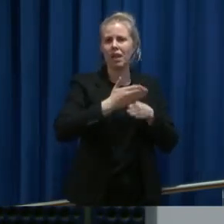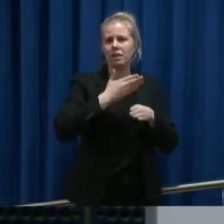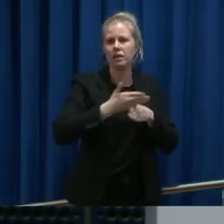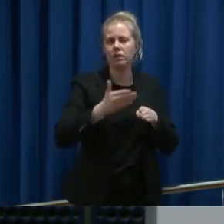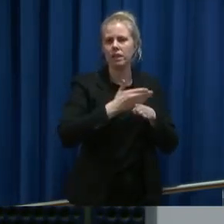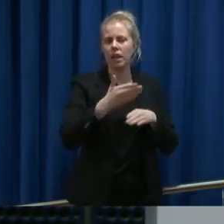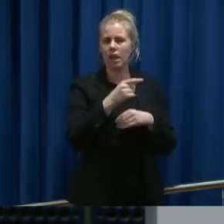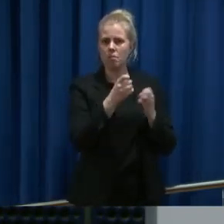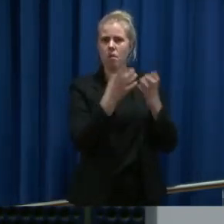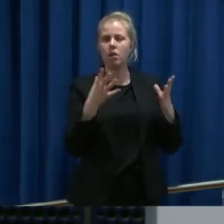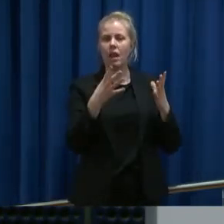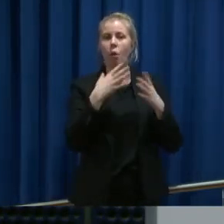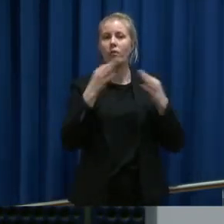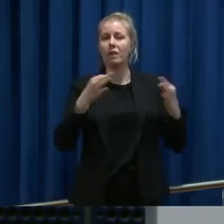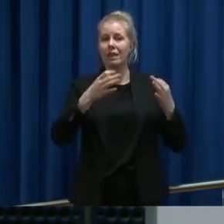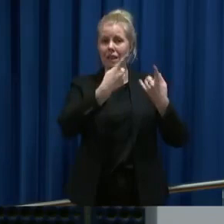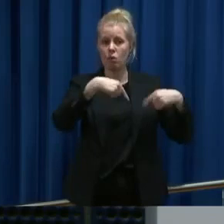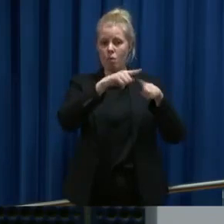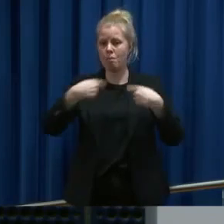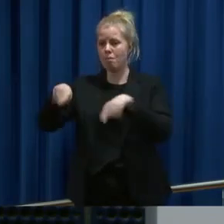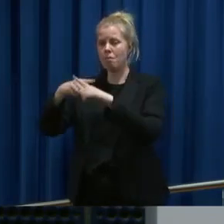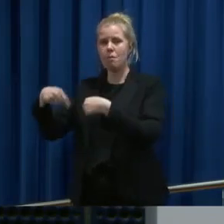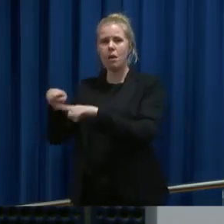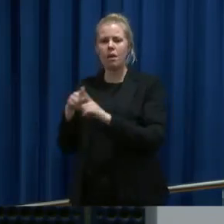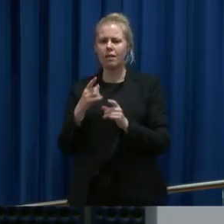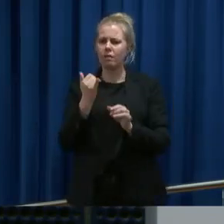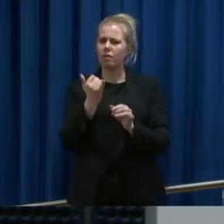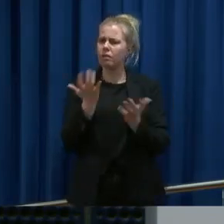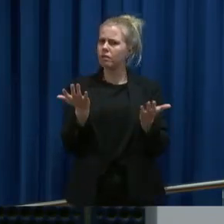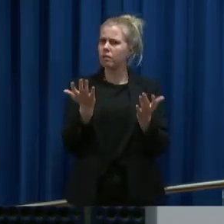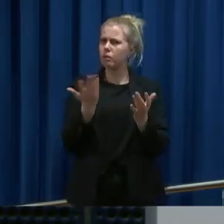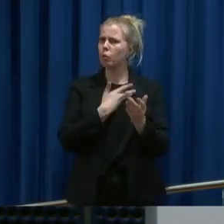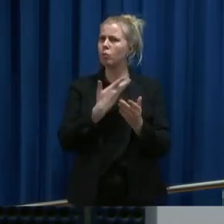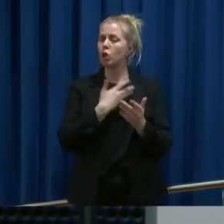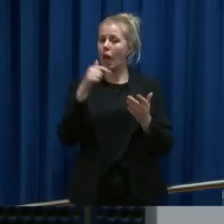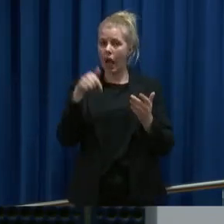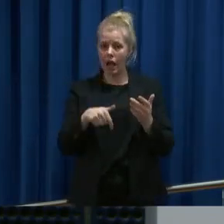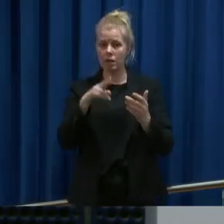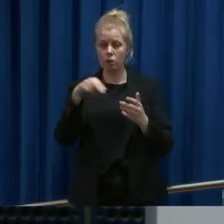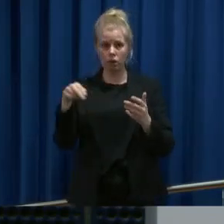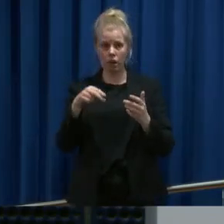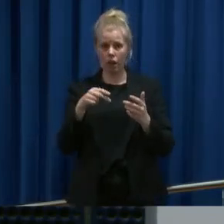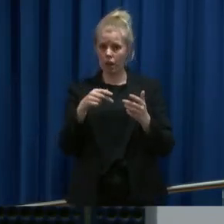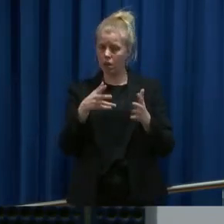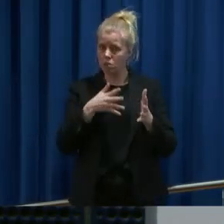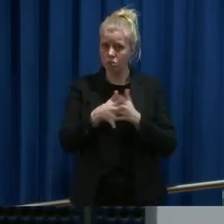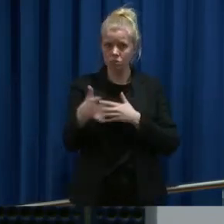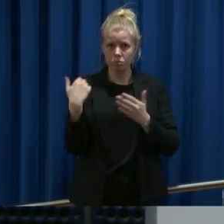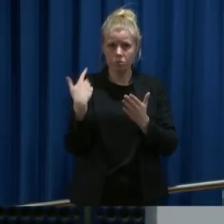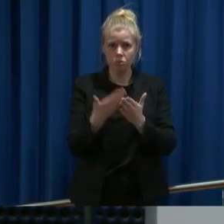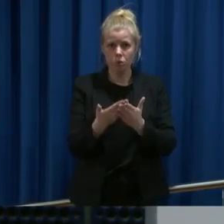offentlige rom. I hvilken grad gjør vi det i Norge og hva